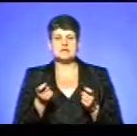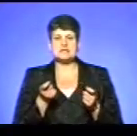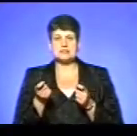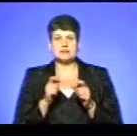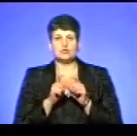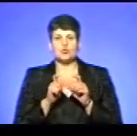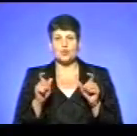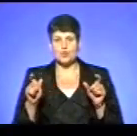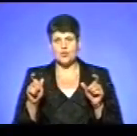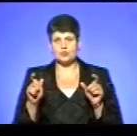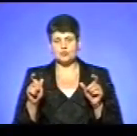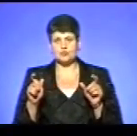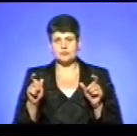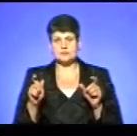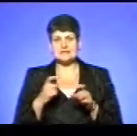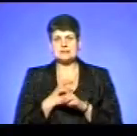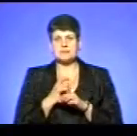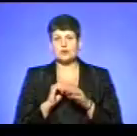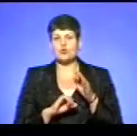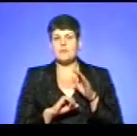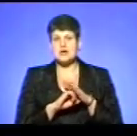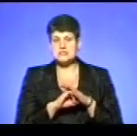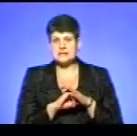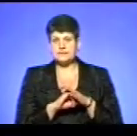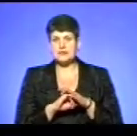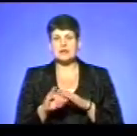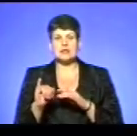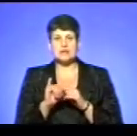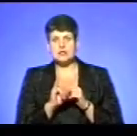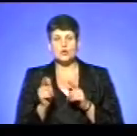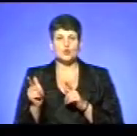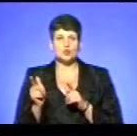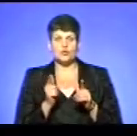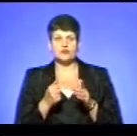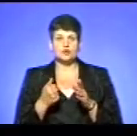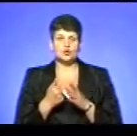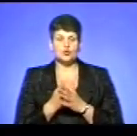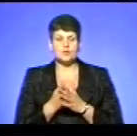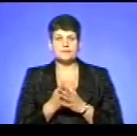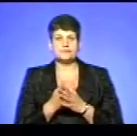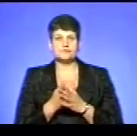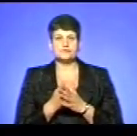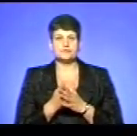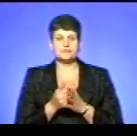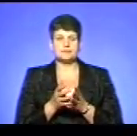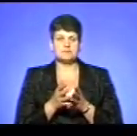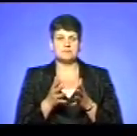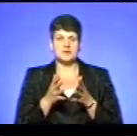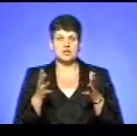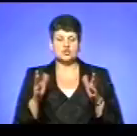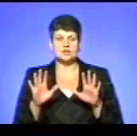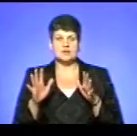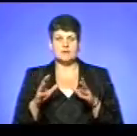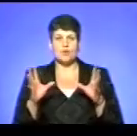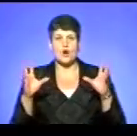корпусу безпосередньо самої спиртобази і готувалися до вже таких більш масштабних дій по гасінню